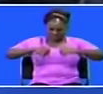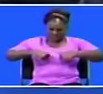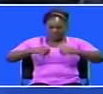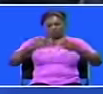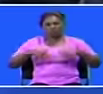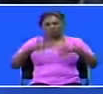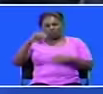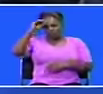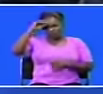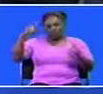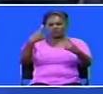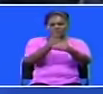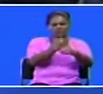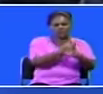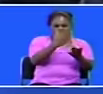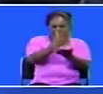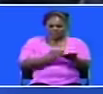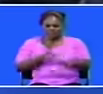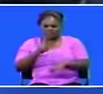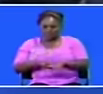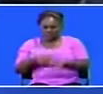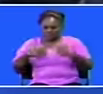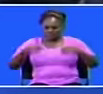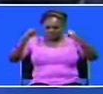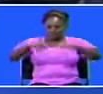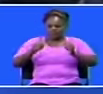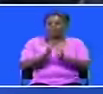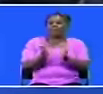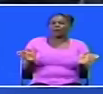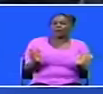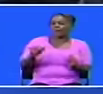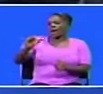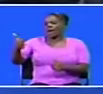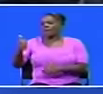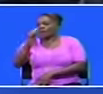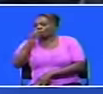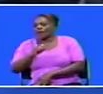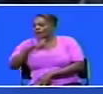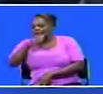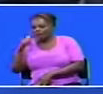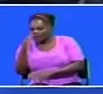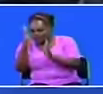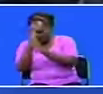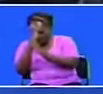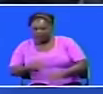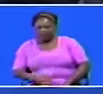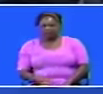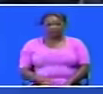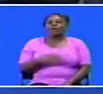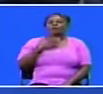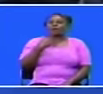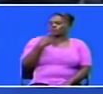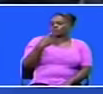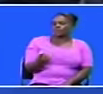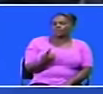watu wanatoa maoni tafauti. But sometimes, people negotiate in public, others negotiate in back offices. So I want to